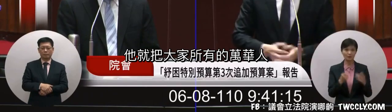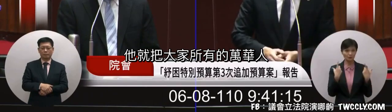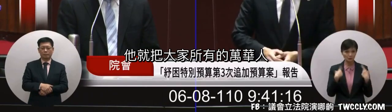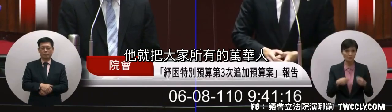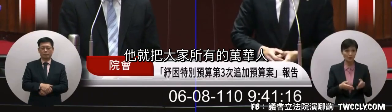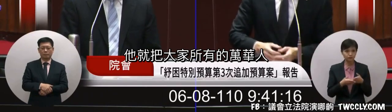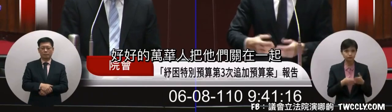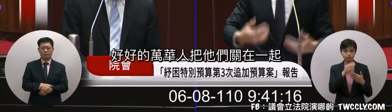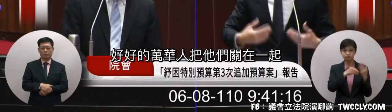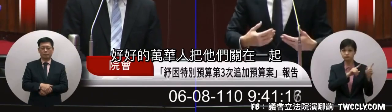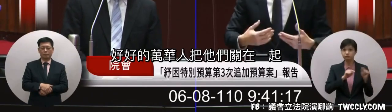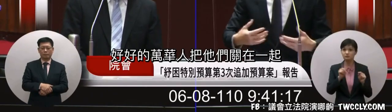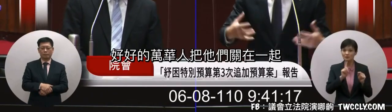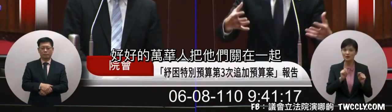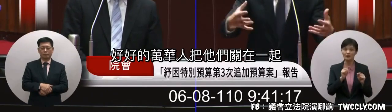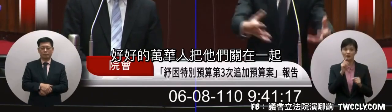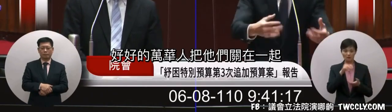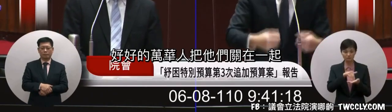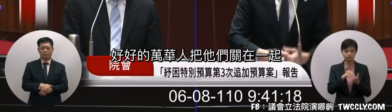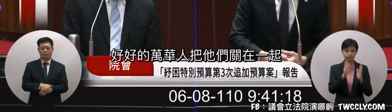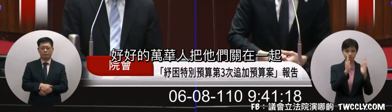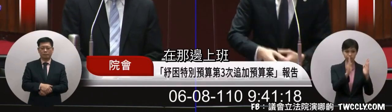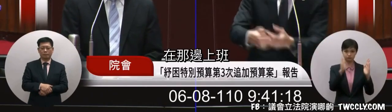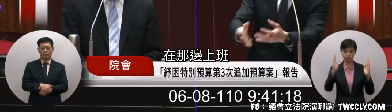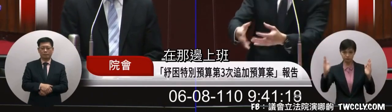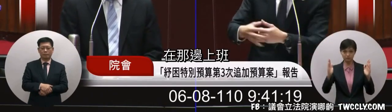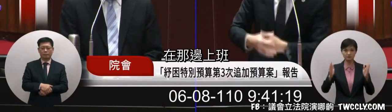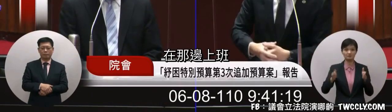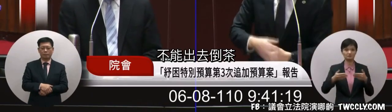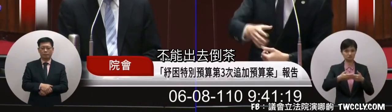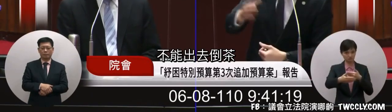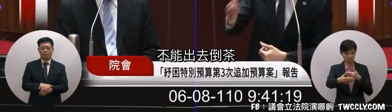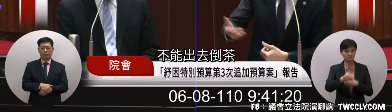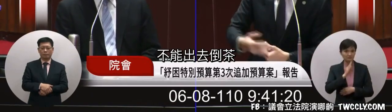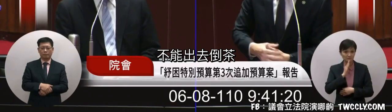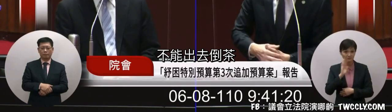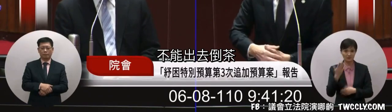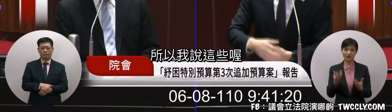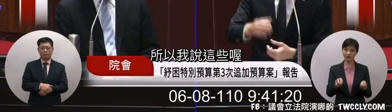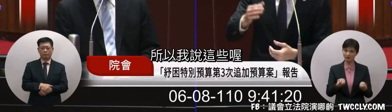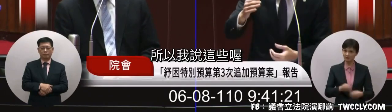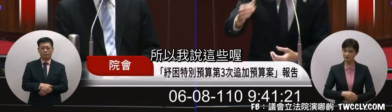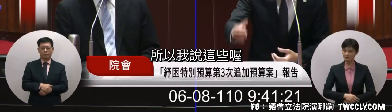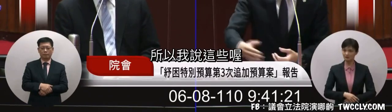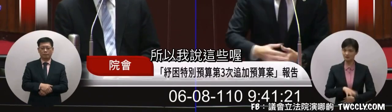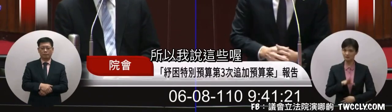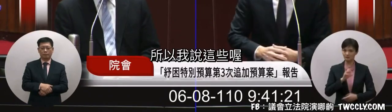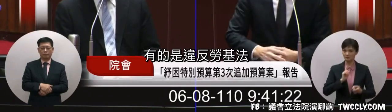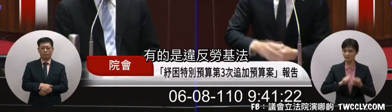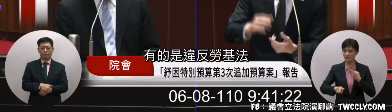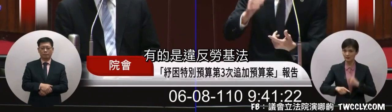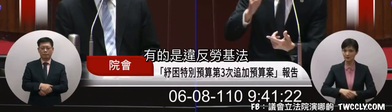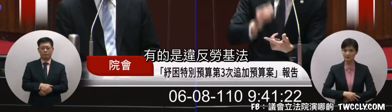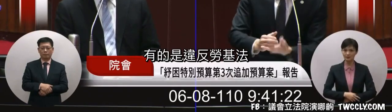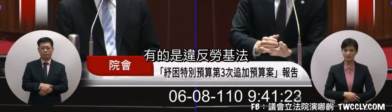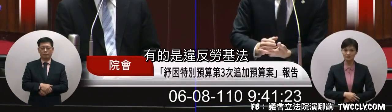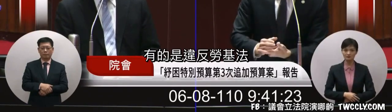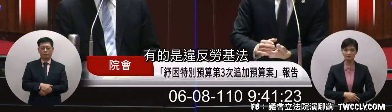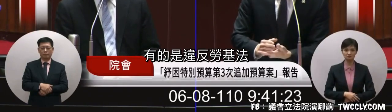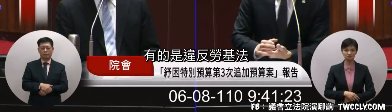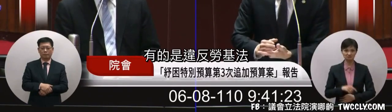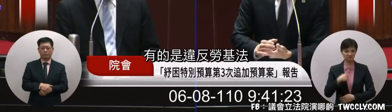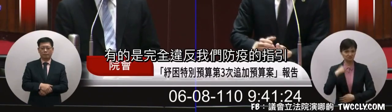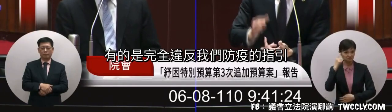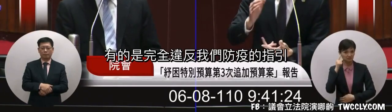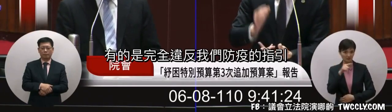所有的萬華人好色好色的萬華人把他開作為在上班不能出去停地所以我說這些有的是違反